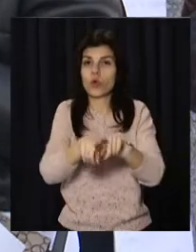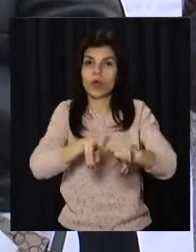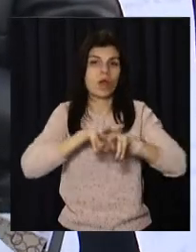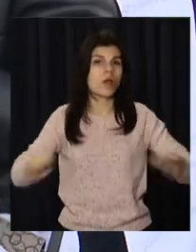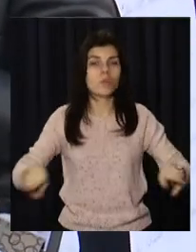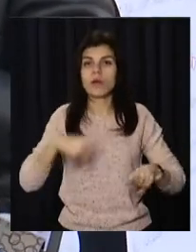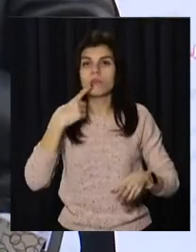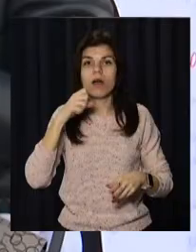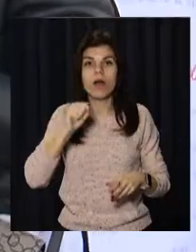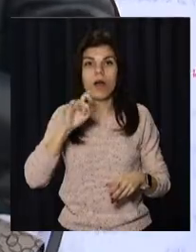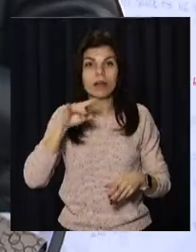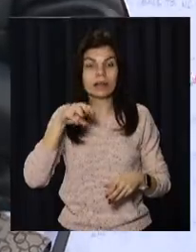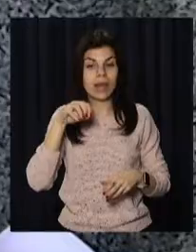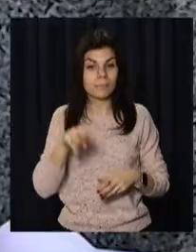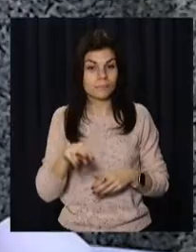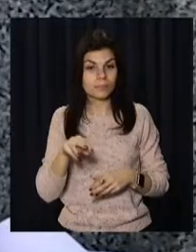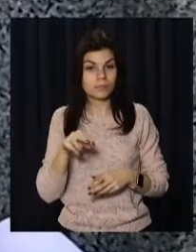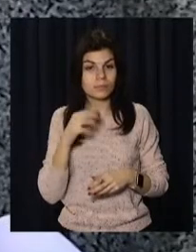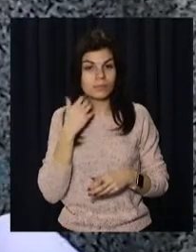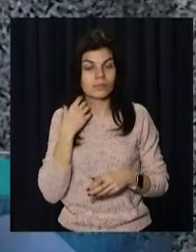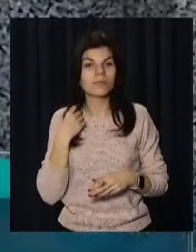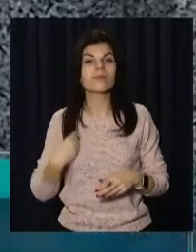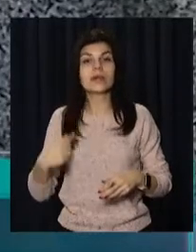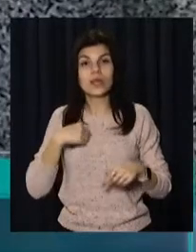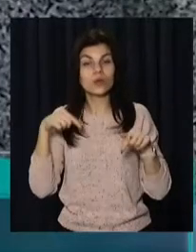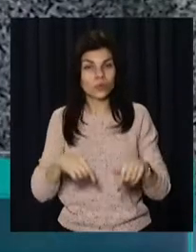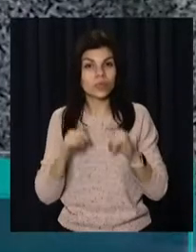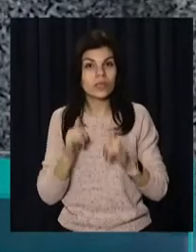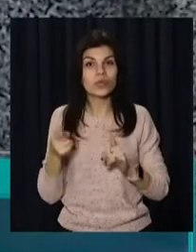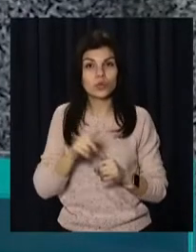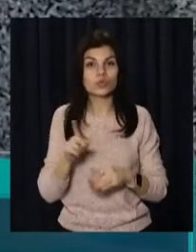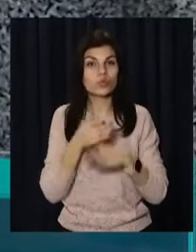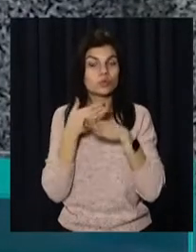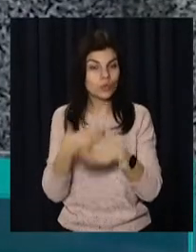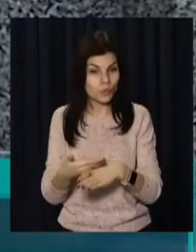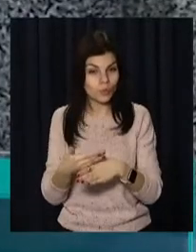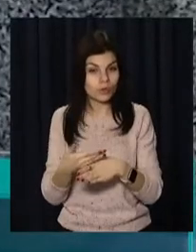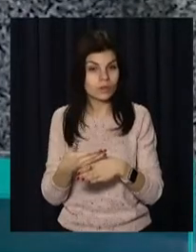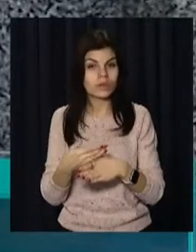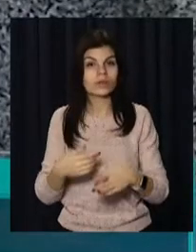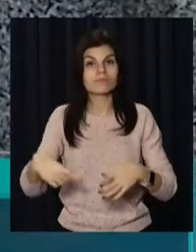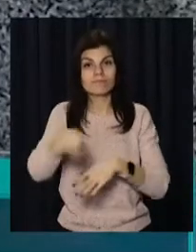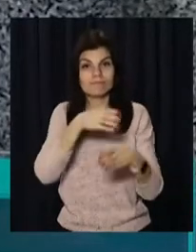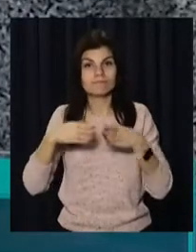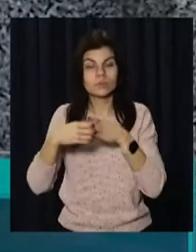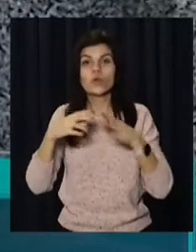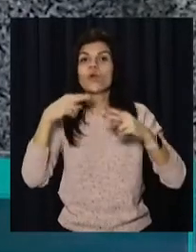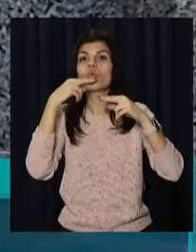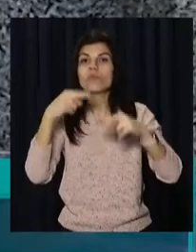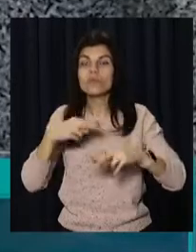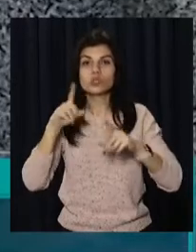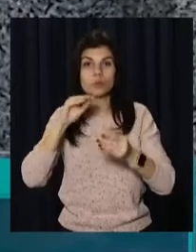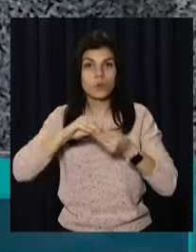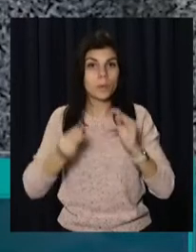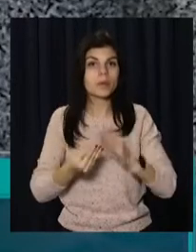і з Артемієм Рябчуком. Я тут для того, щоб допомогти громадськості звернути увагу на